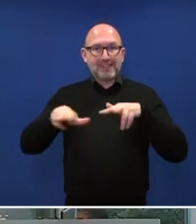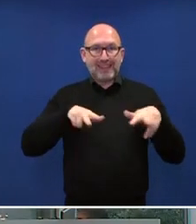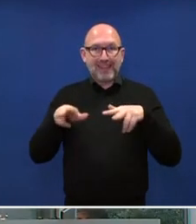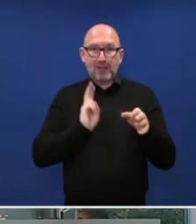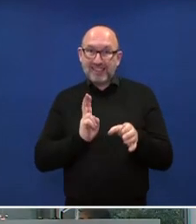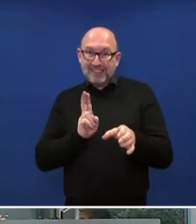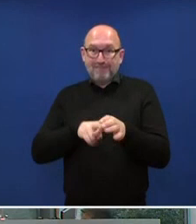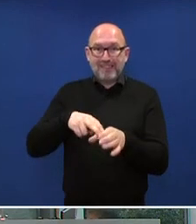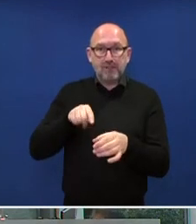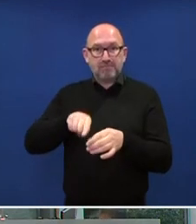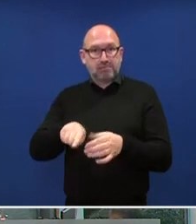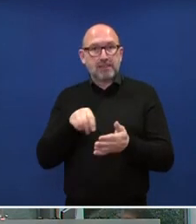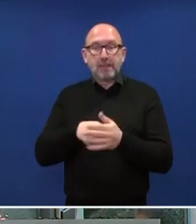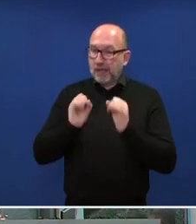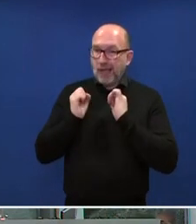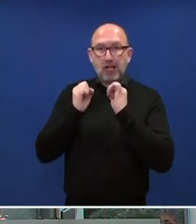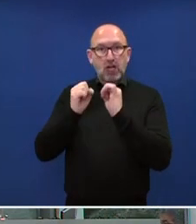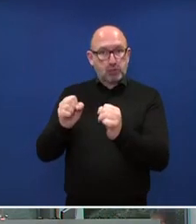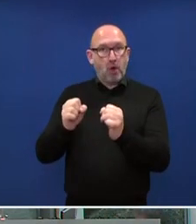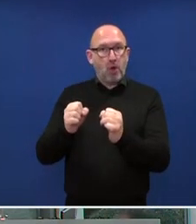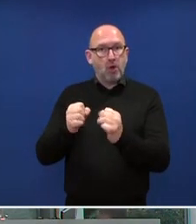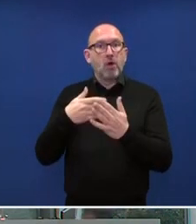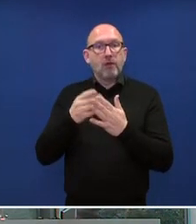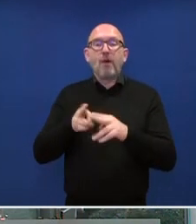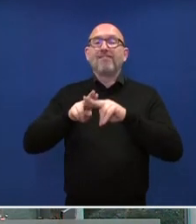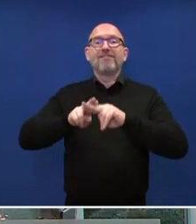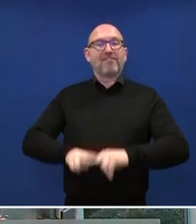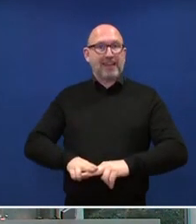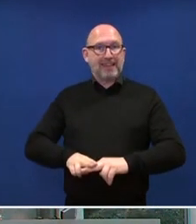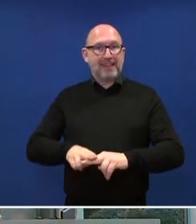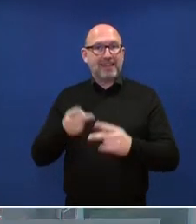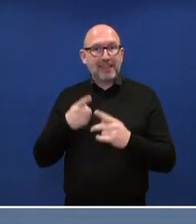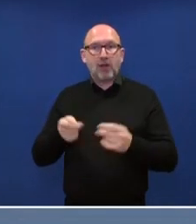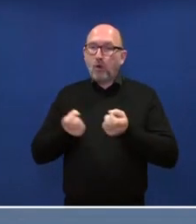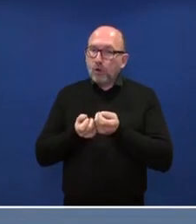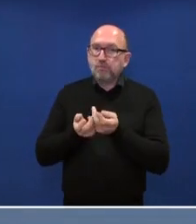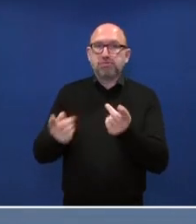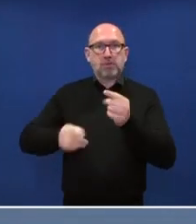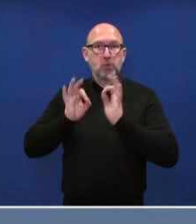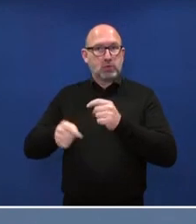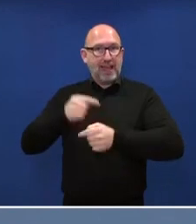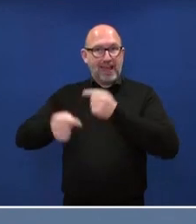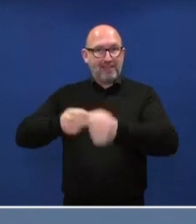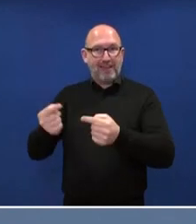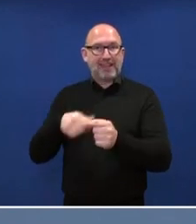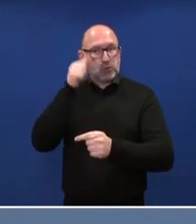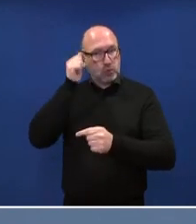an der Mission das fortwährende Engagement für einen friedlichen, prosperierenden Sudan unterstreichen.